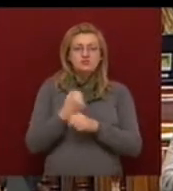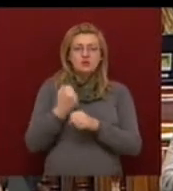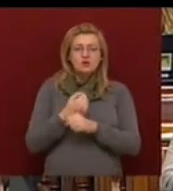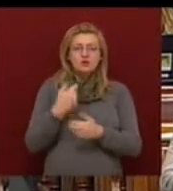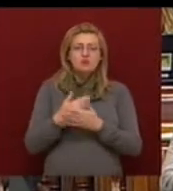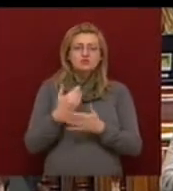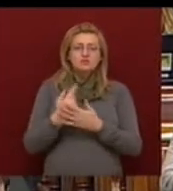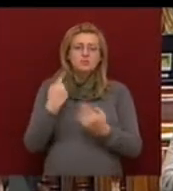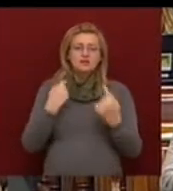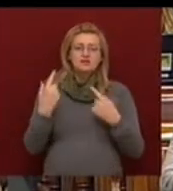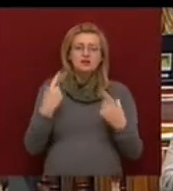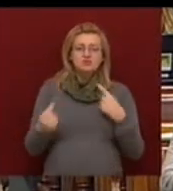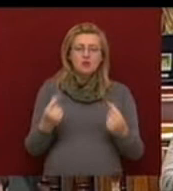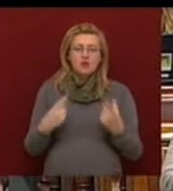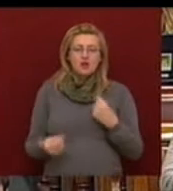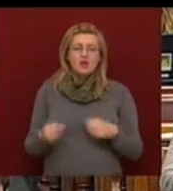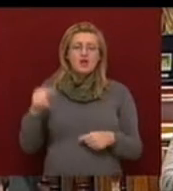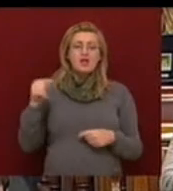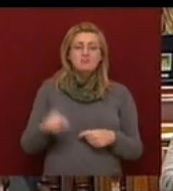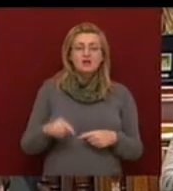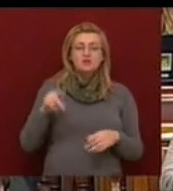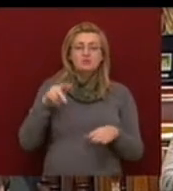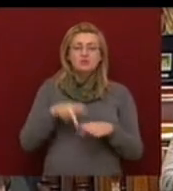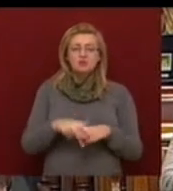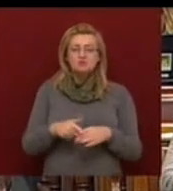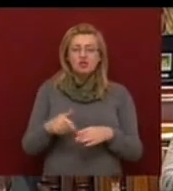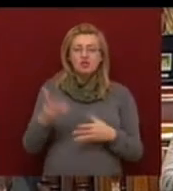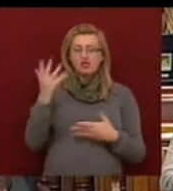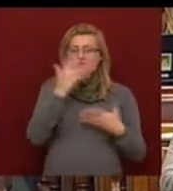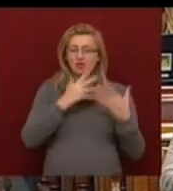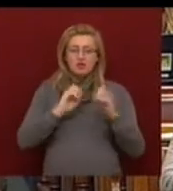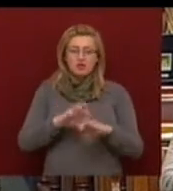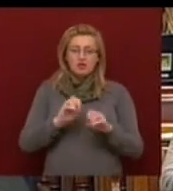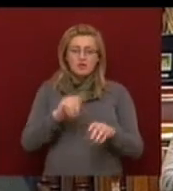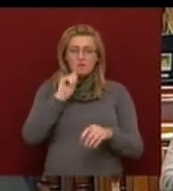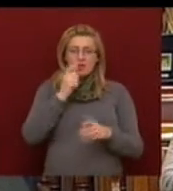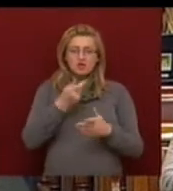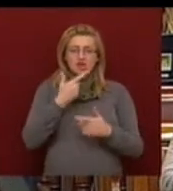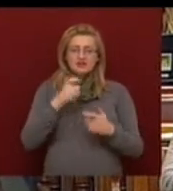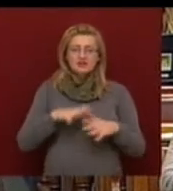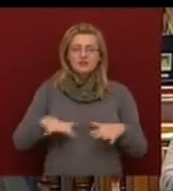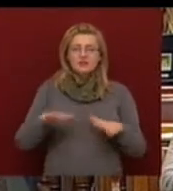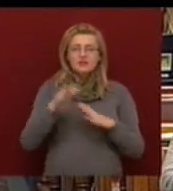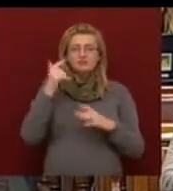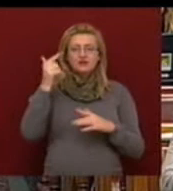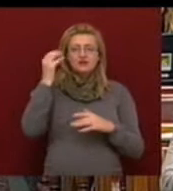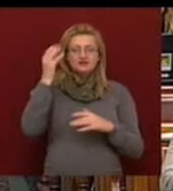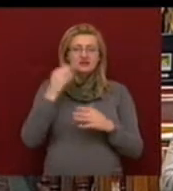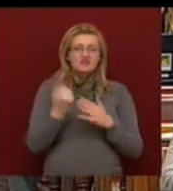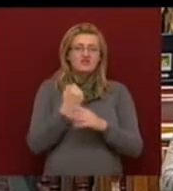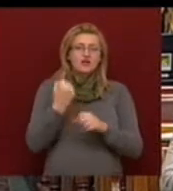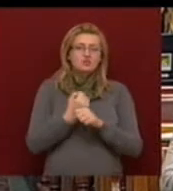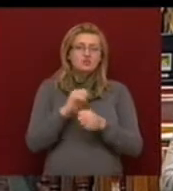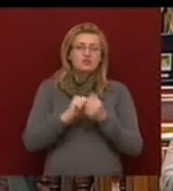potentátokkal. Ebben közben kábították a magyar népet a XX. század feldolgozott történelmei és